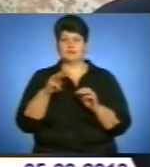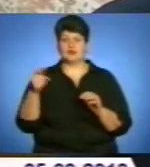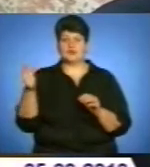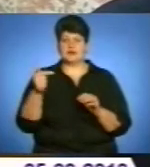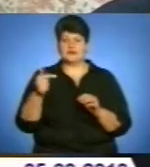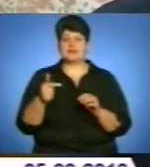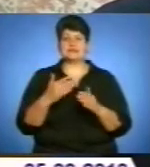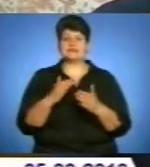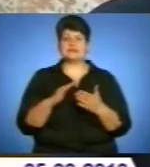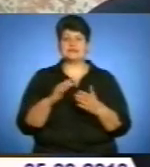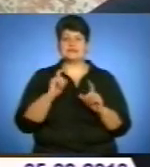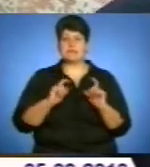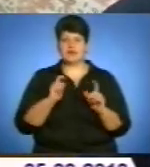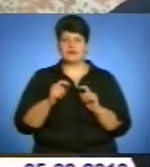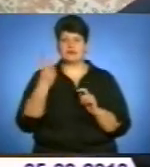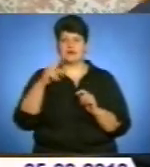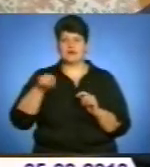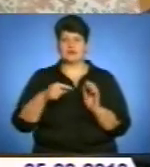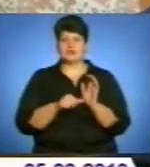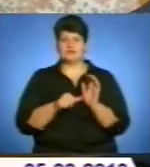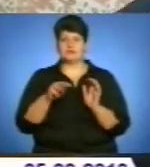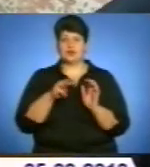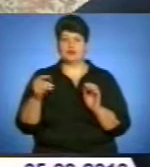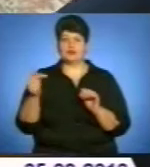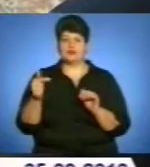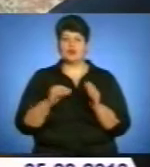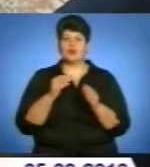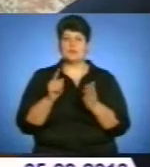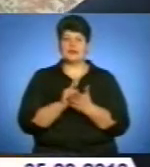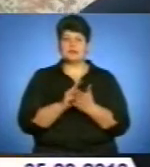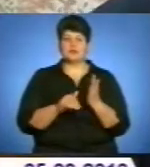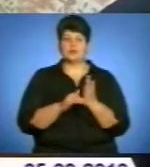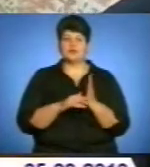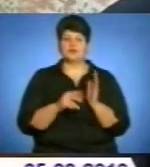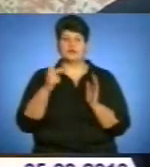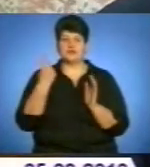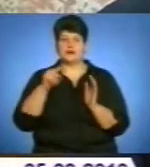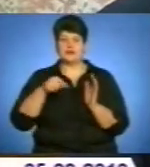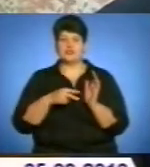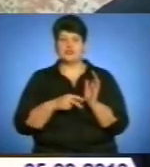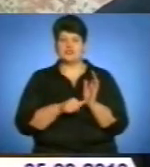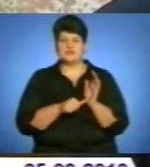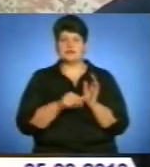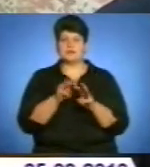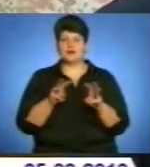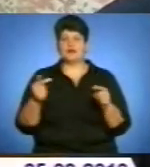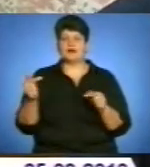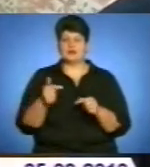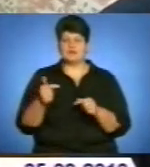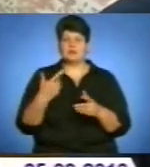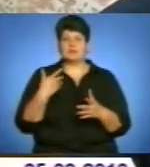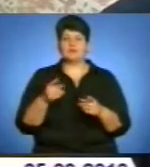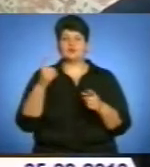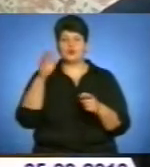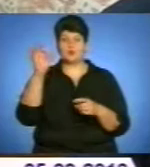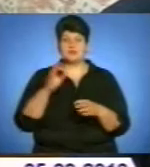2,6 мільйона гривень, виплата пенсії, допомог 1,6 мільйона гривень. Якби ми стовідсотково взялися